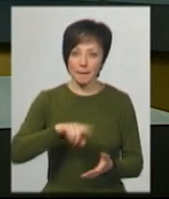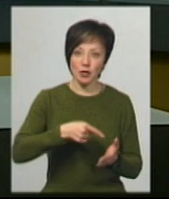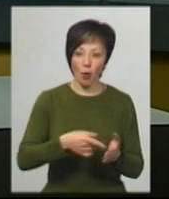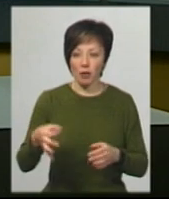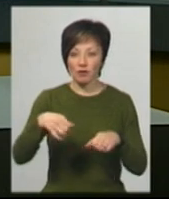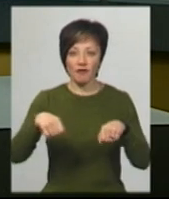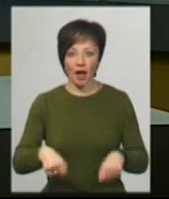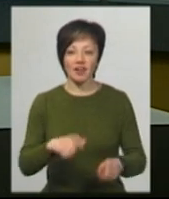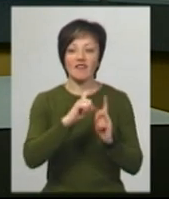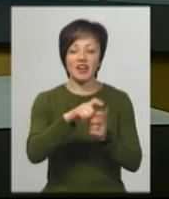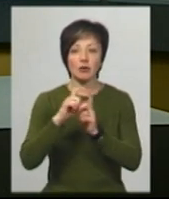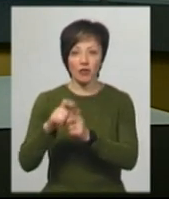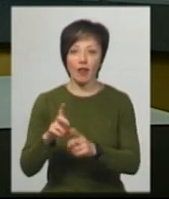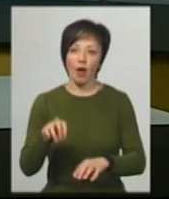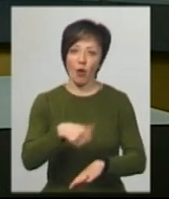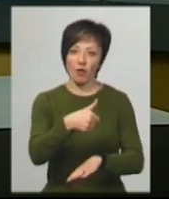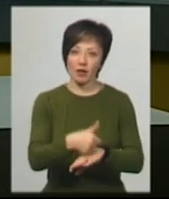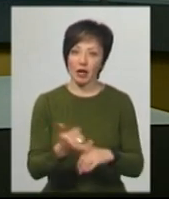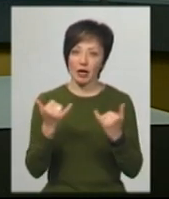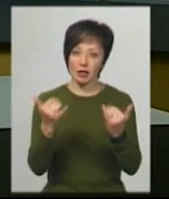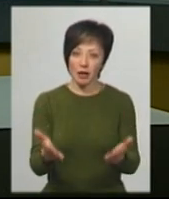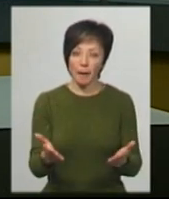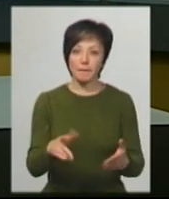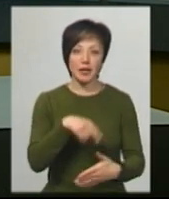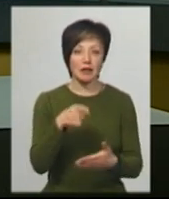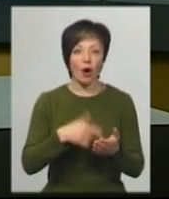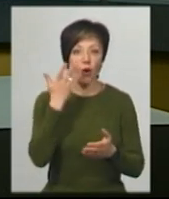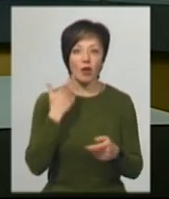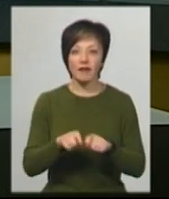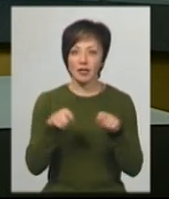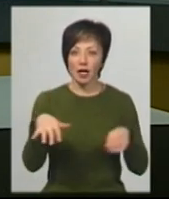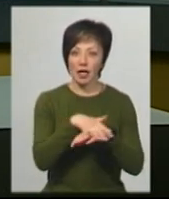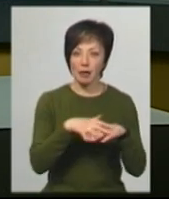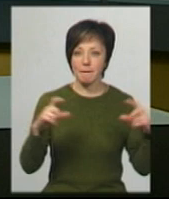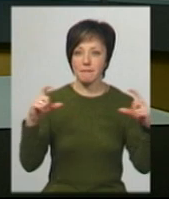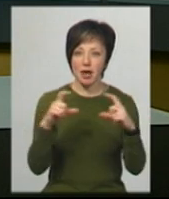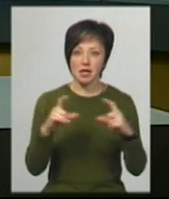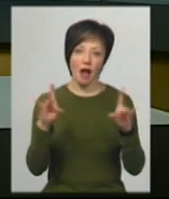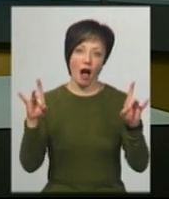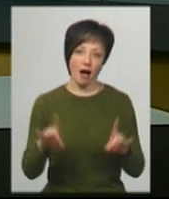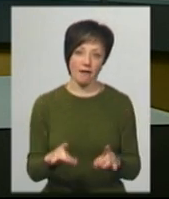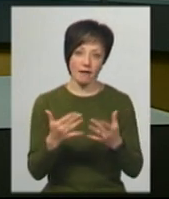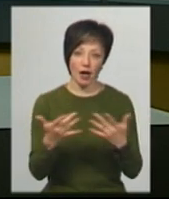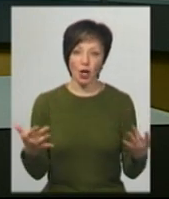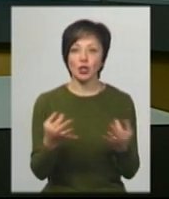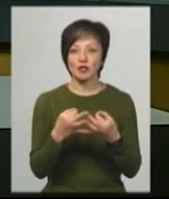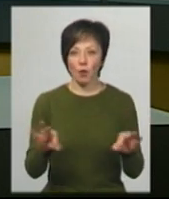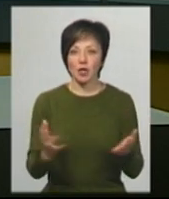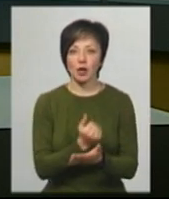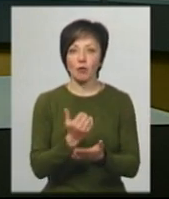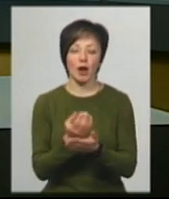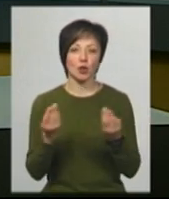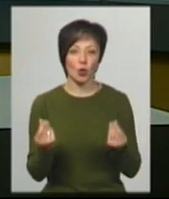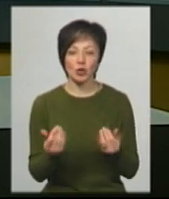влади і відповідей чиновників на головне для них питання – коли відкриють ринки, магазини та кав'ярні і дозволять їм заробляти